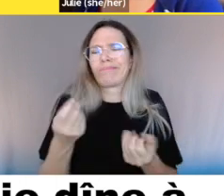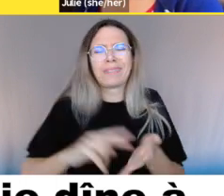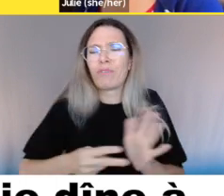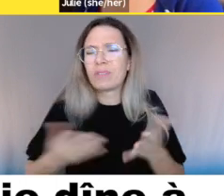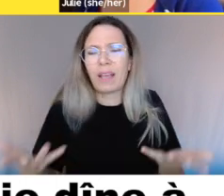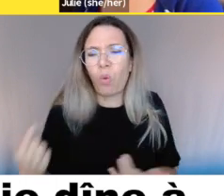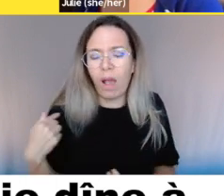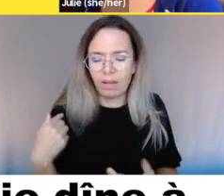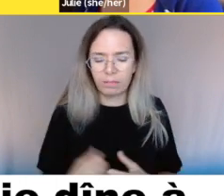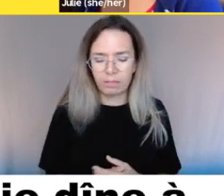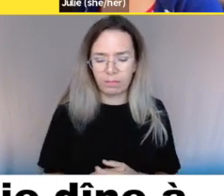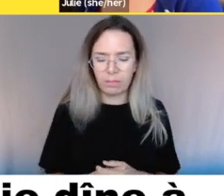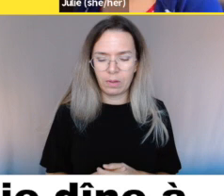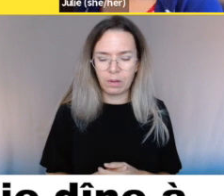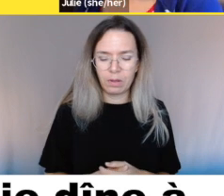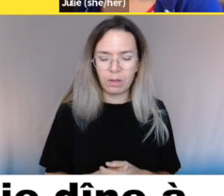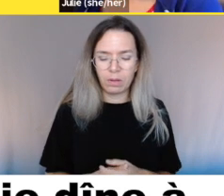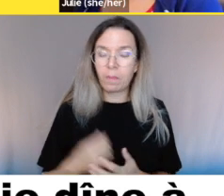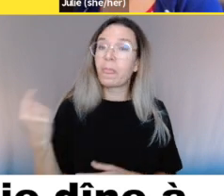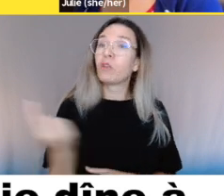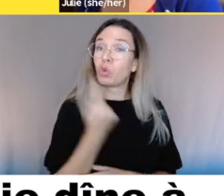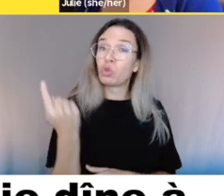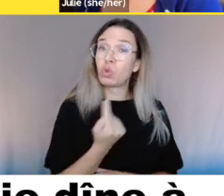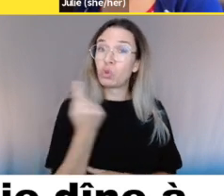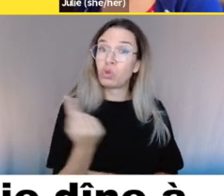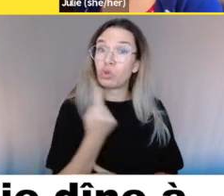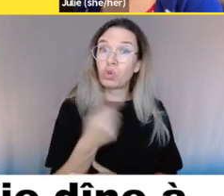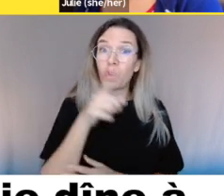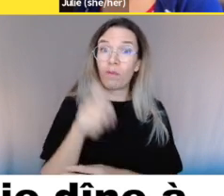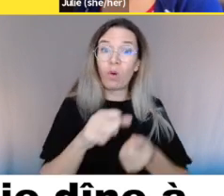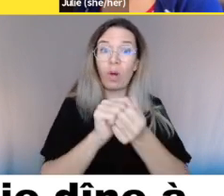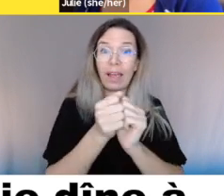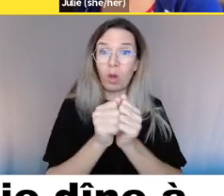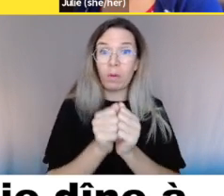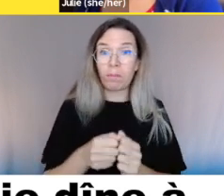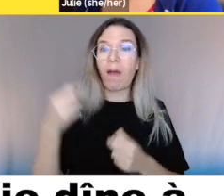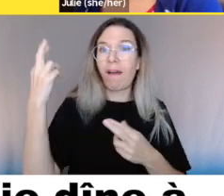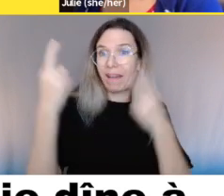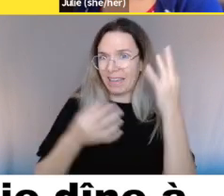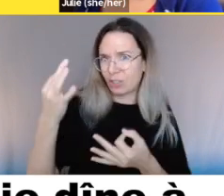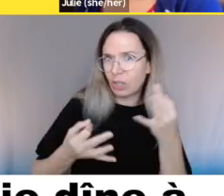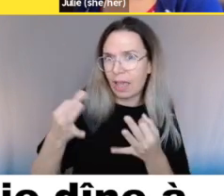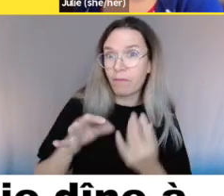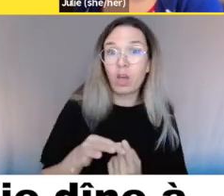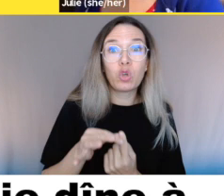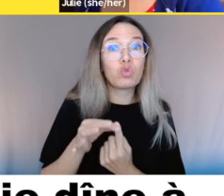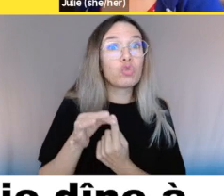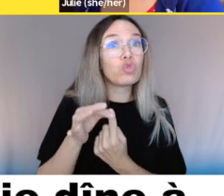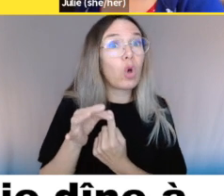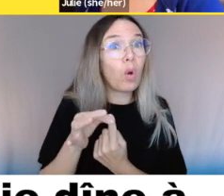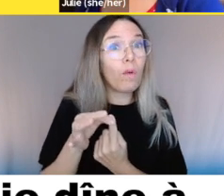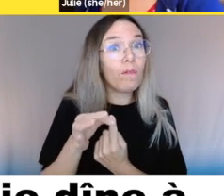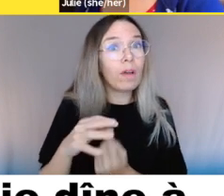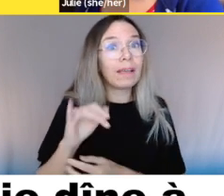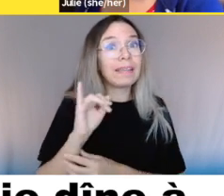'obligation de faire tout qui en est raisonnable possible pour accommoder les personnes ayant une déficience. L